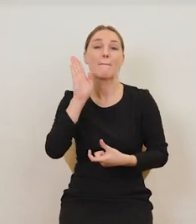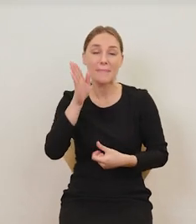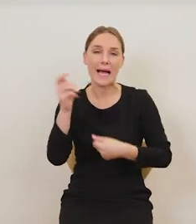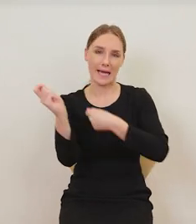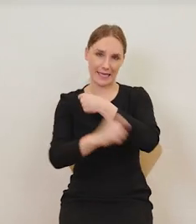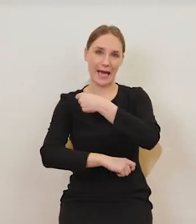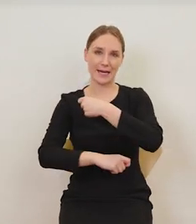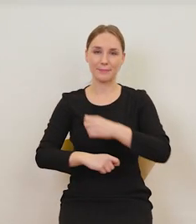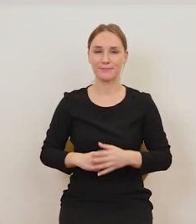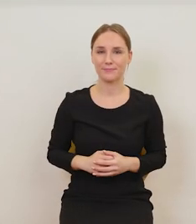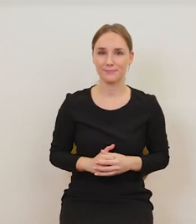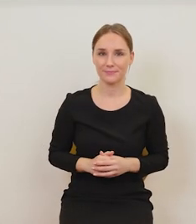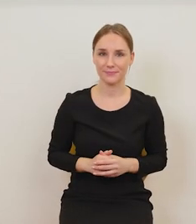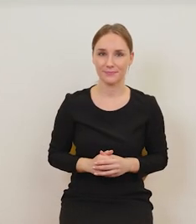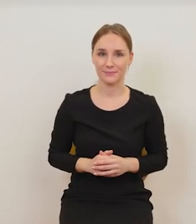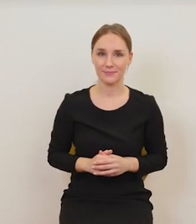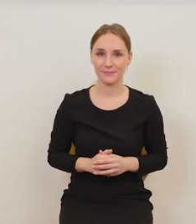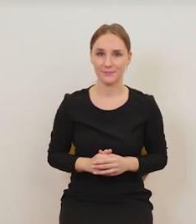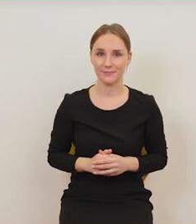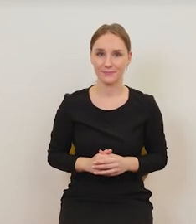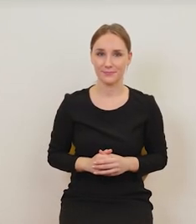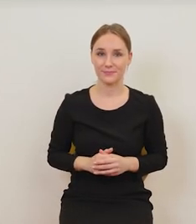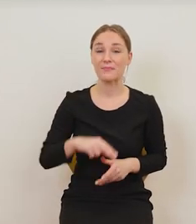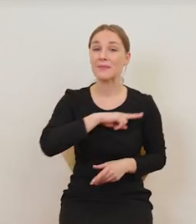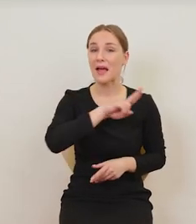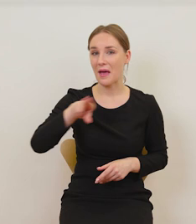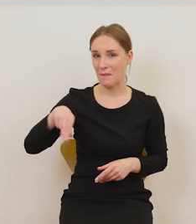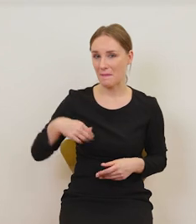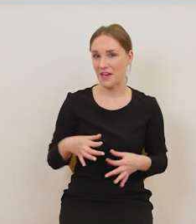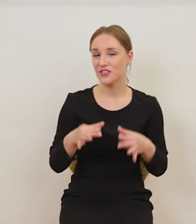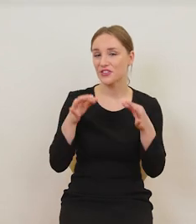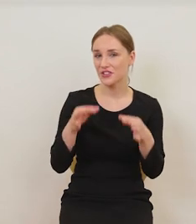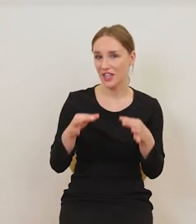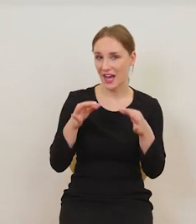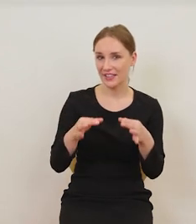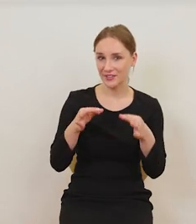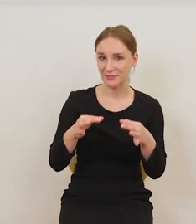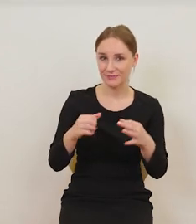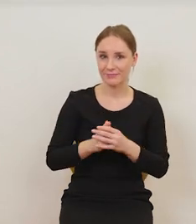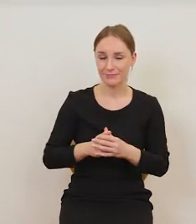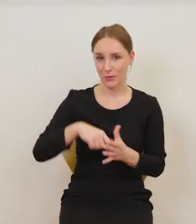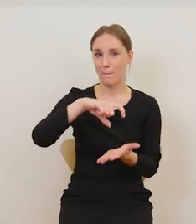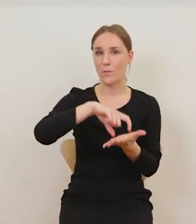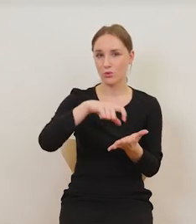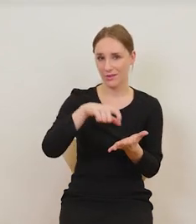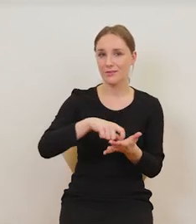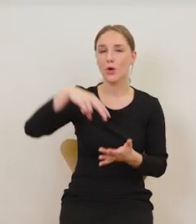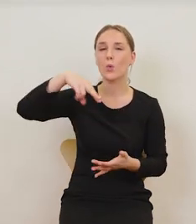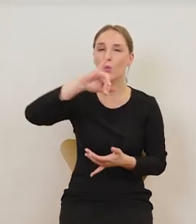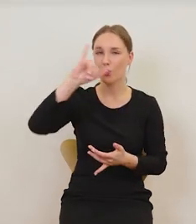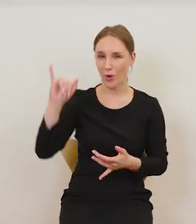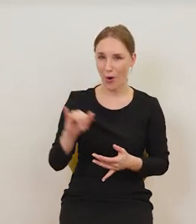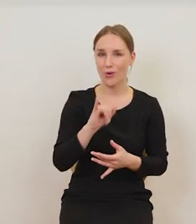kara. Wykładamy w pomieszczeniach Uniwersytetu